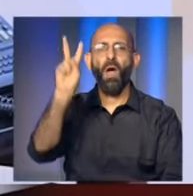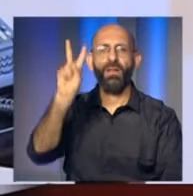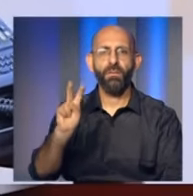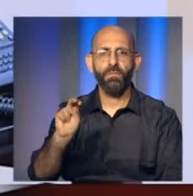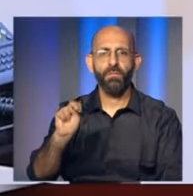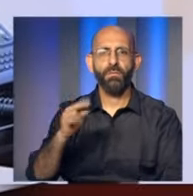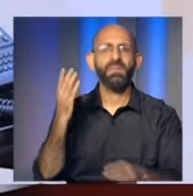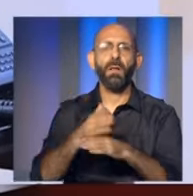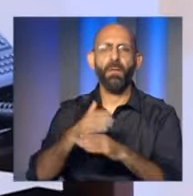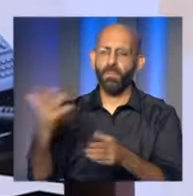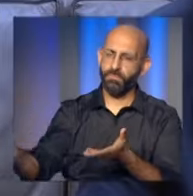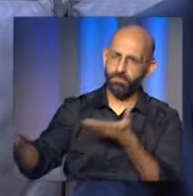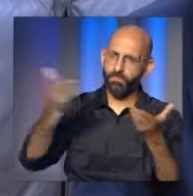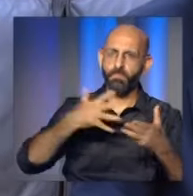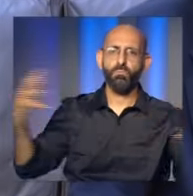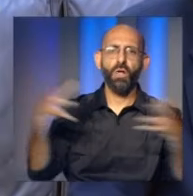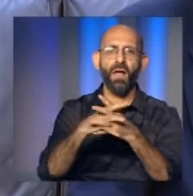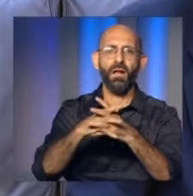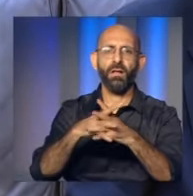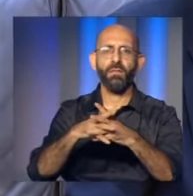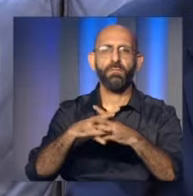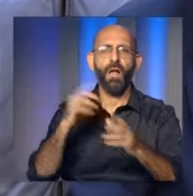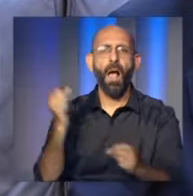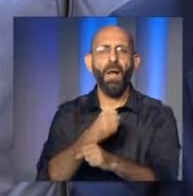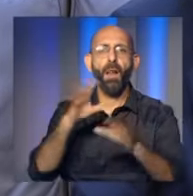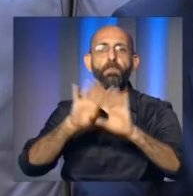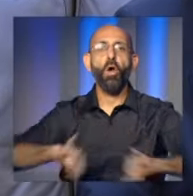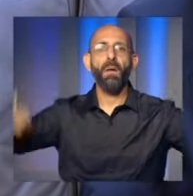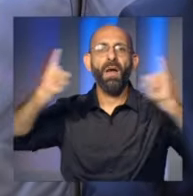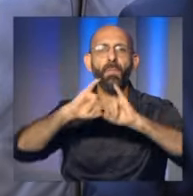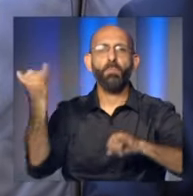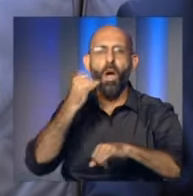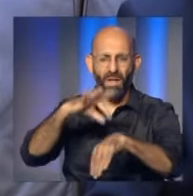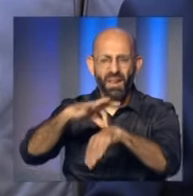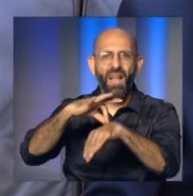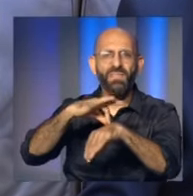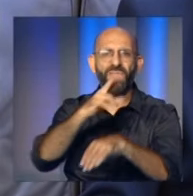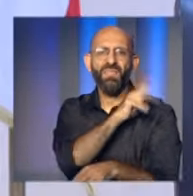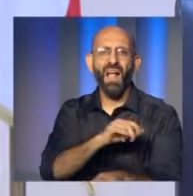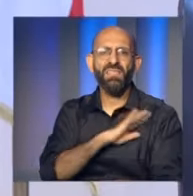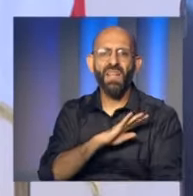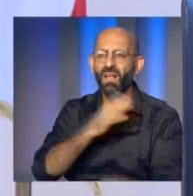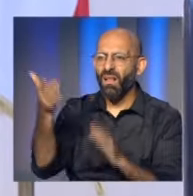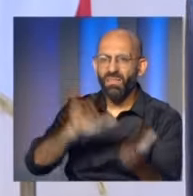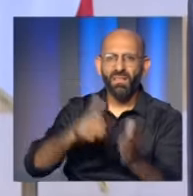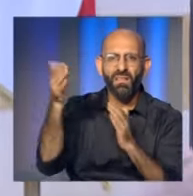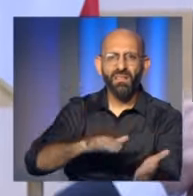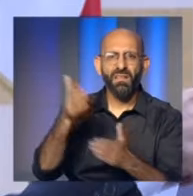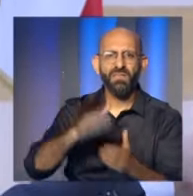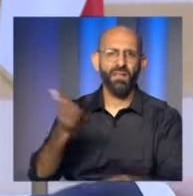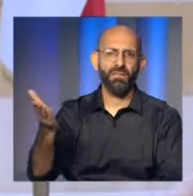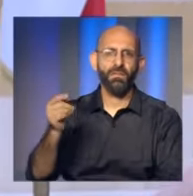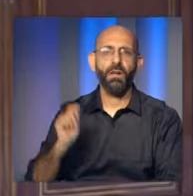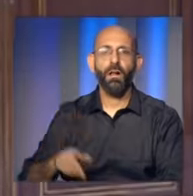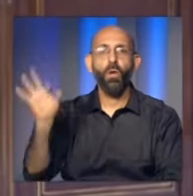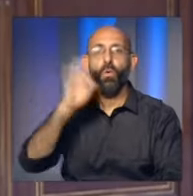عبدالفتاح السيسي والأمين العام للأمم المتحدة أنطونيو جوتيليرس للمشاركة في أعمال مؤتمر الاستجابة